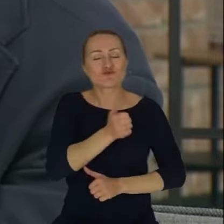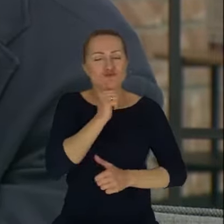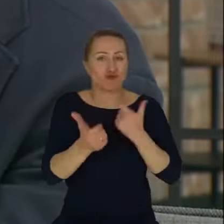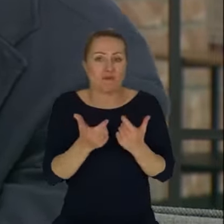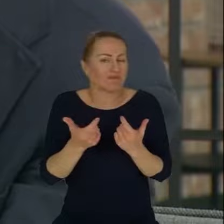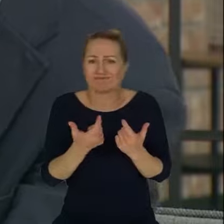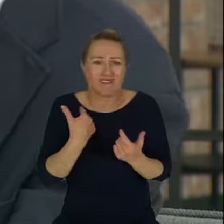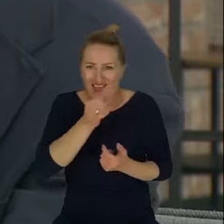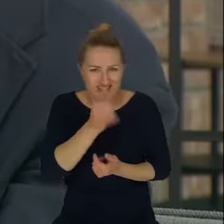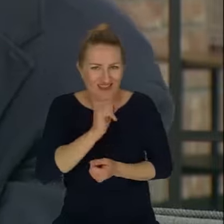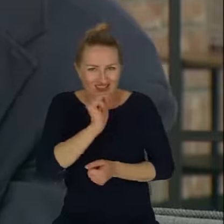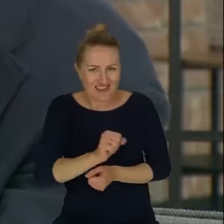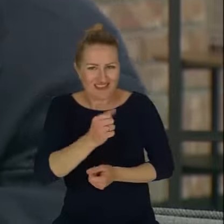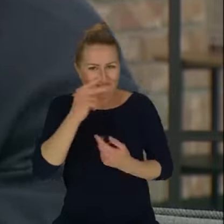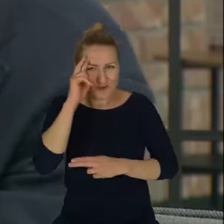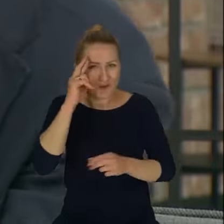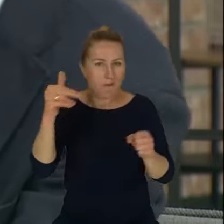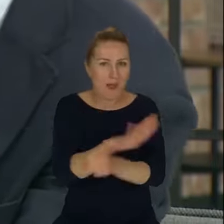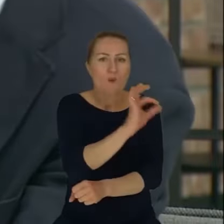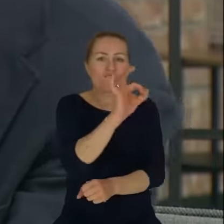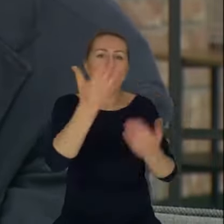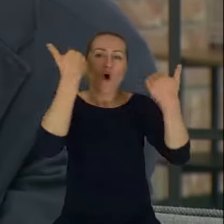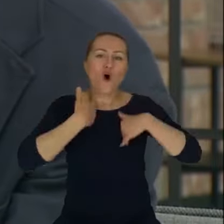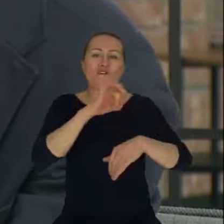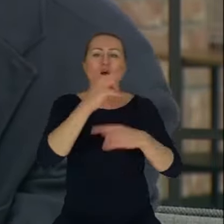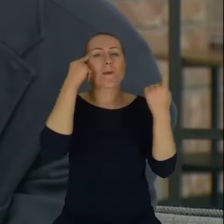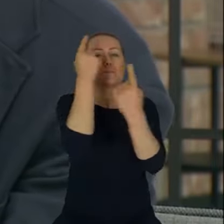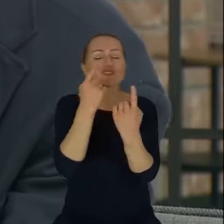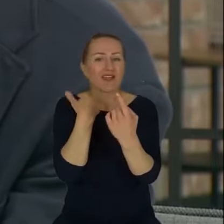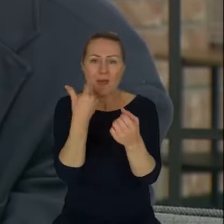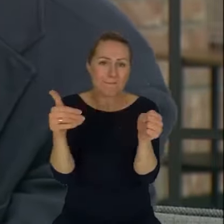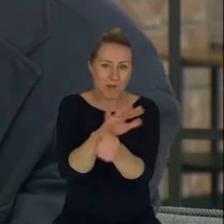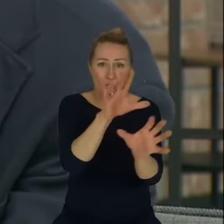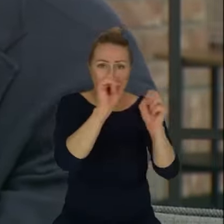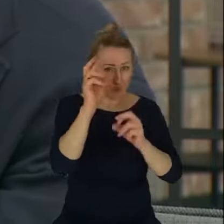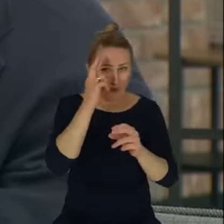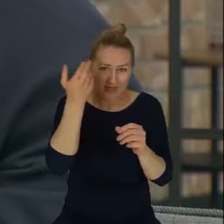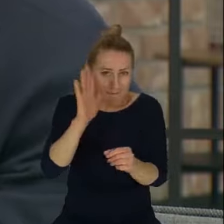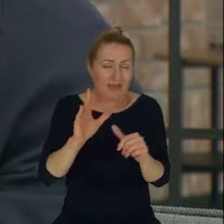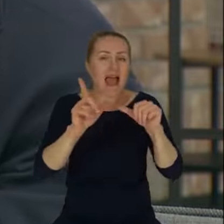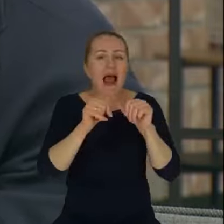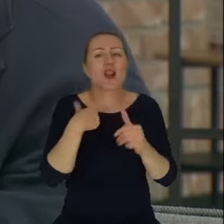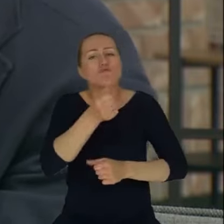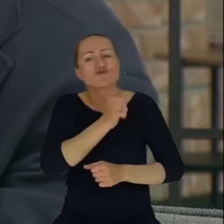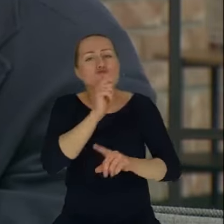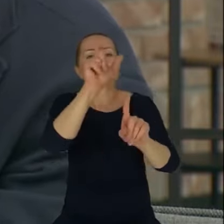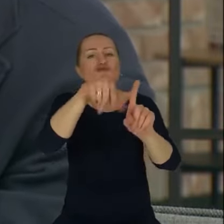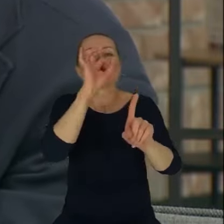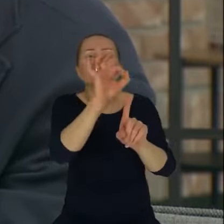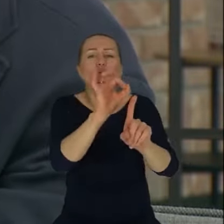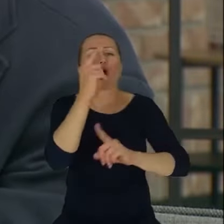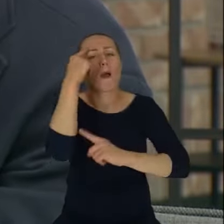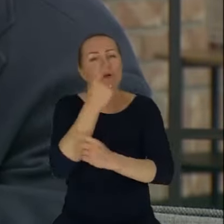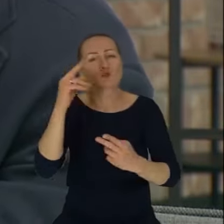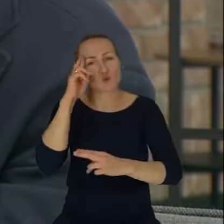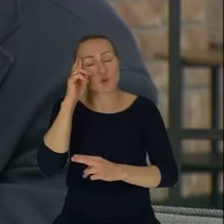zrozumieć twoich butów, czy ciebie w twoich butach, ale próbować zrozumieć, że jeżeli ja napiszę jedno słowo tylko albo dwa słowa, to